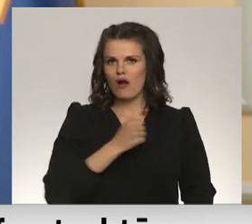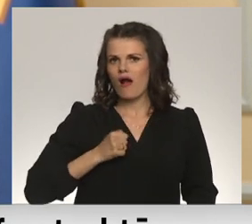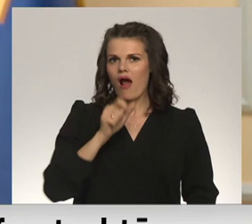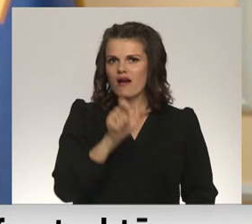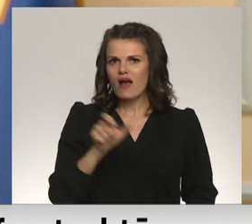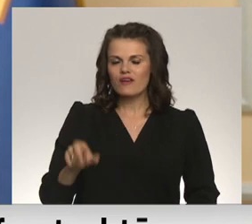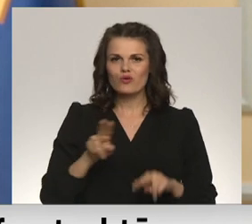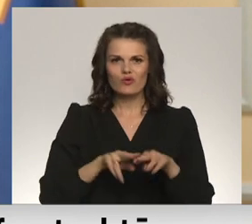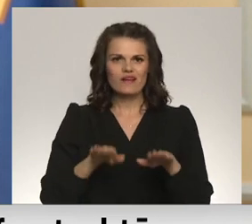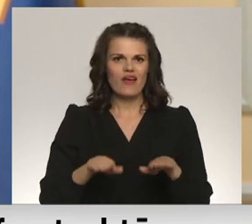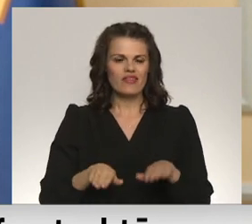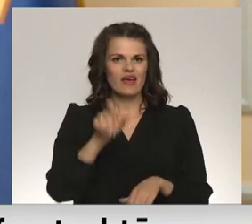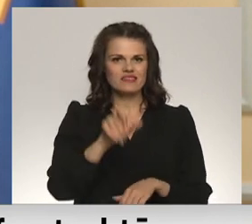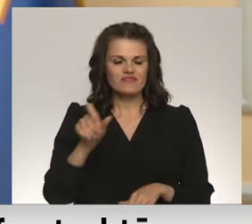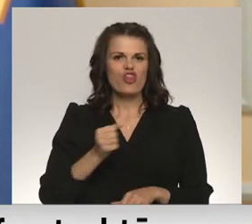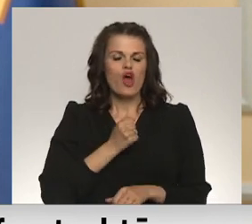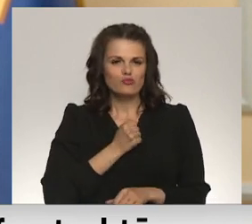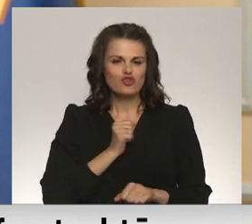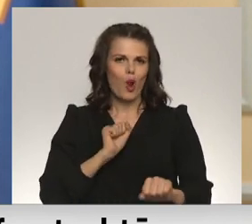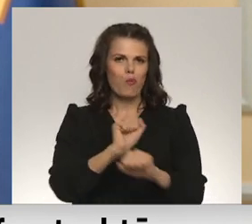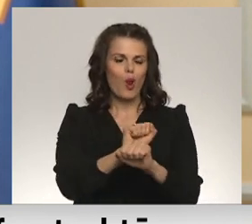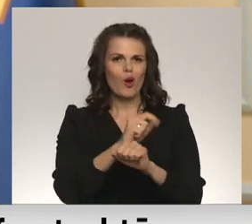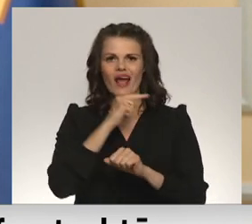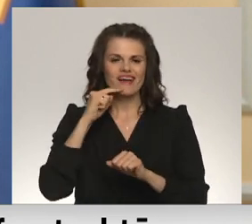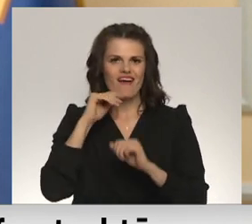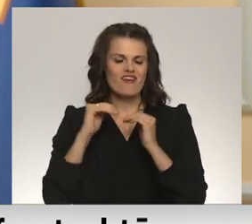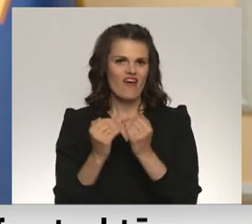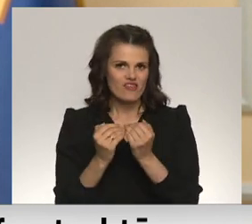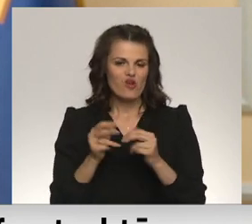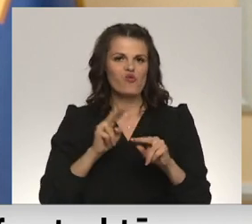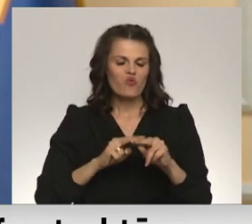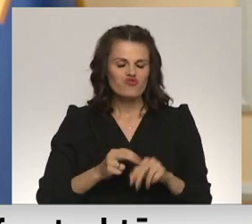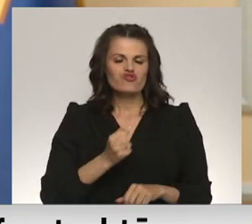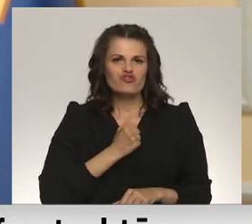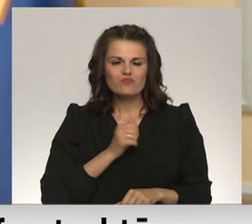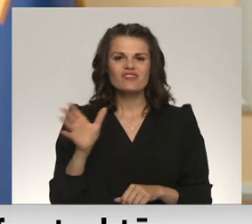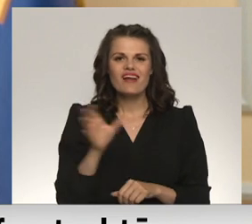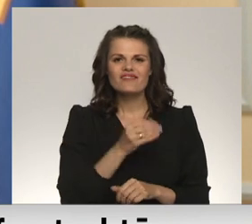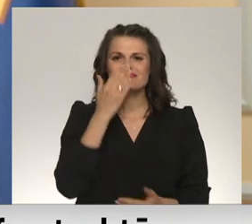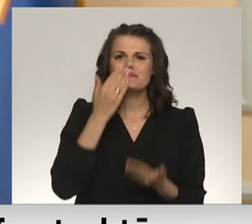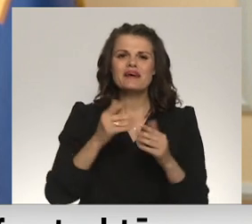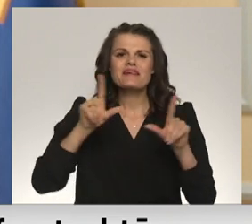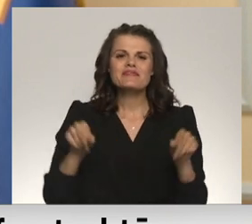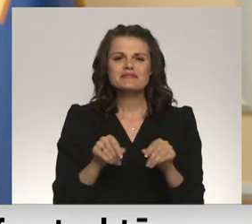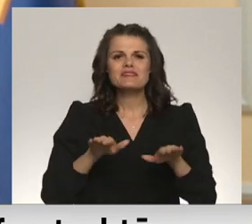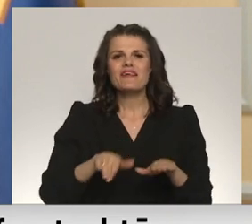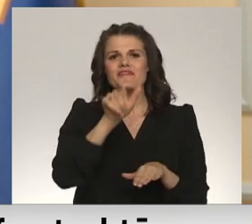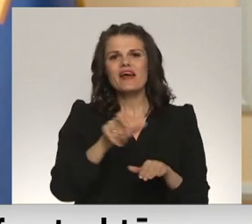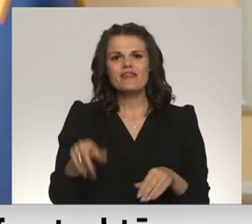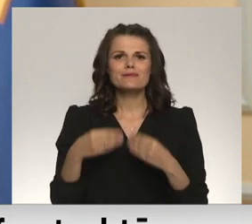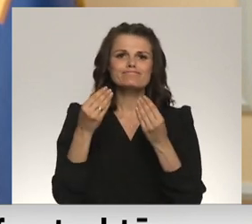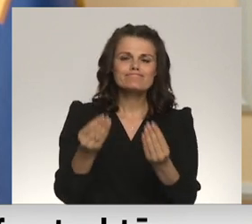dzīvotāji. Diemžēl viņus bloķē Krievijas federācija. Diemžēl visi mēģinājumi vismas civilie dzīvotājiem